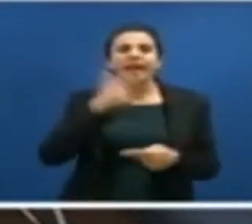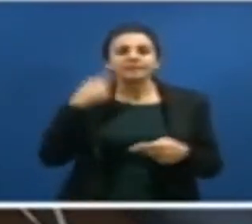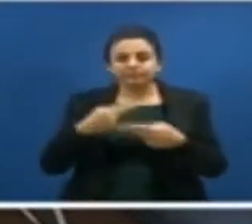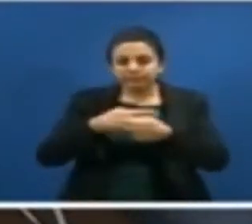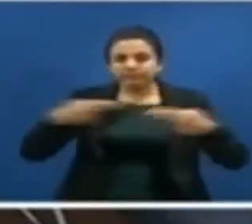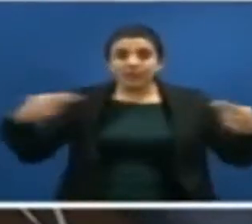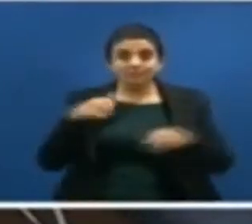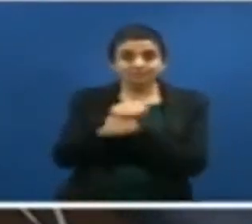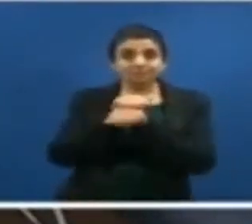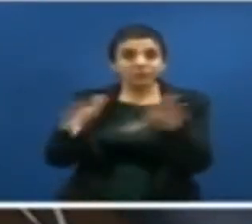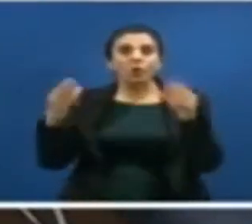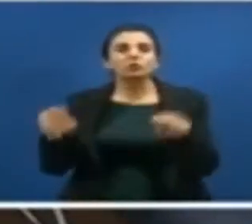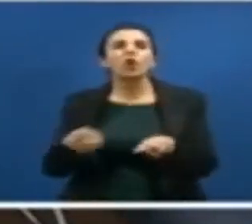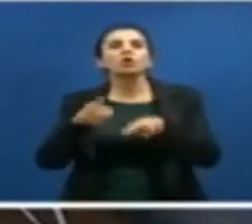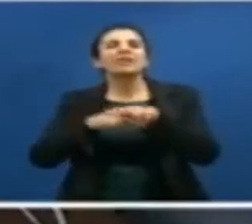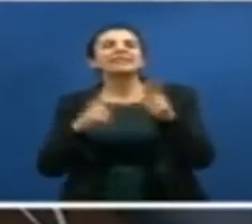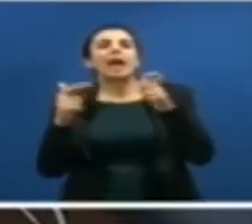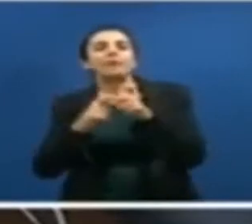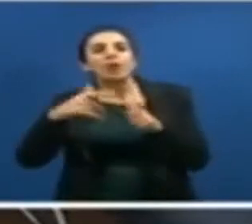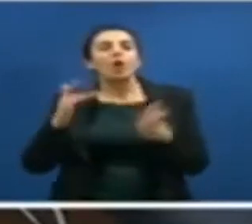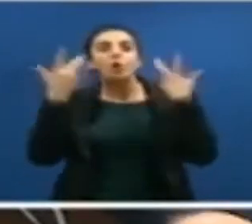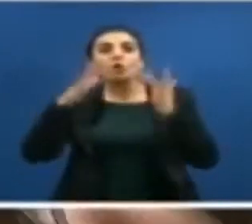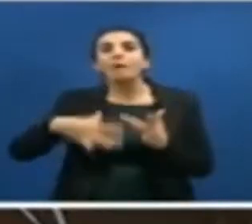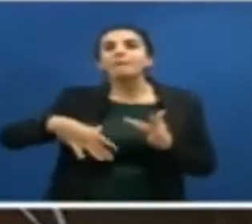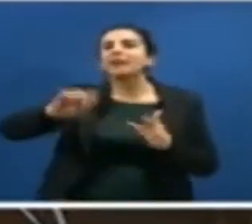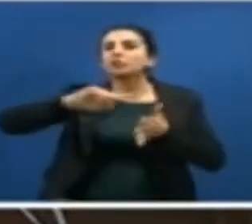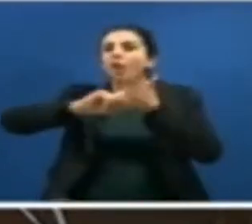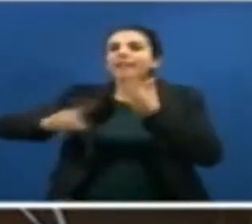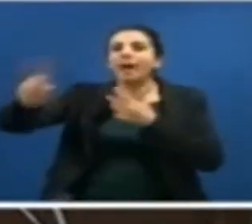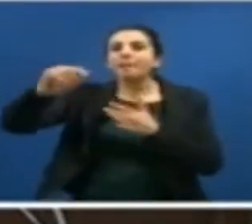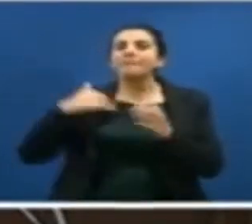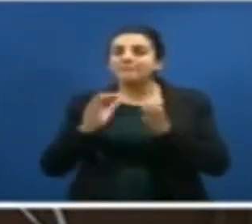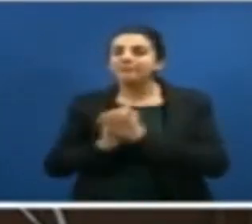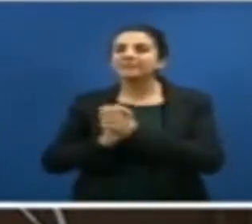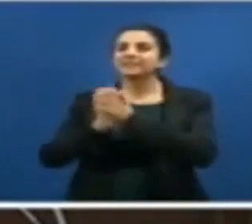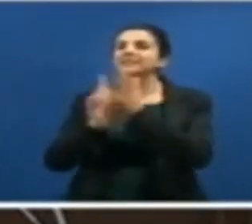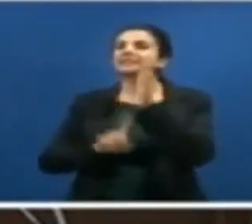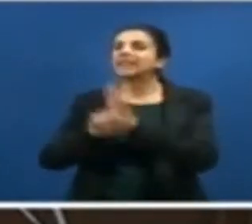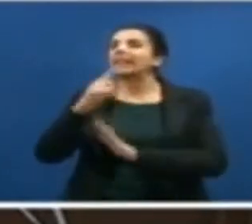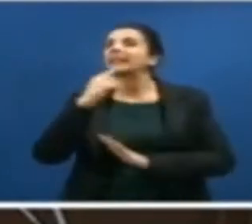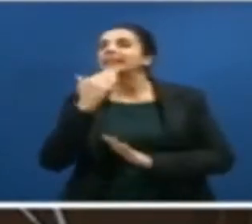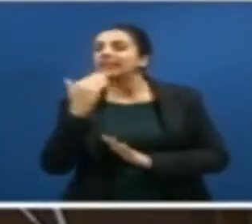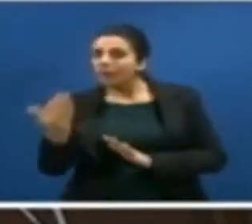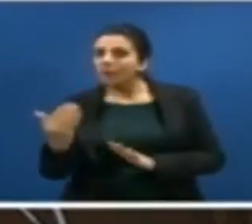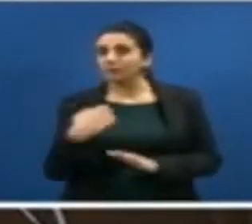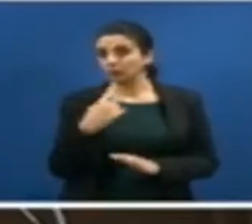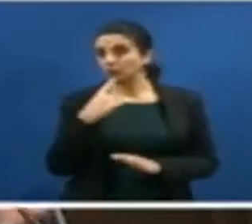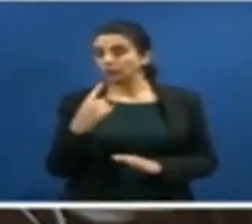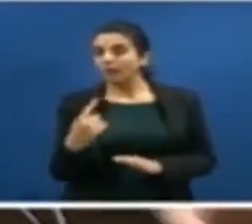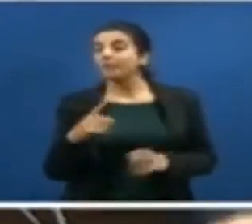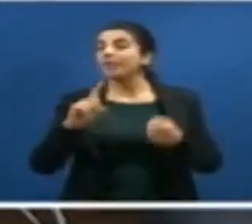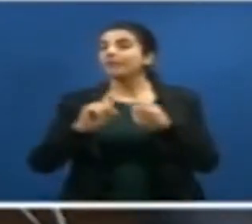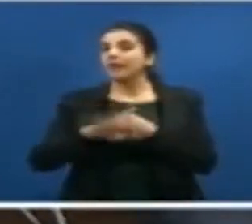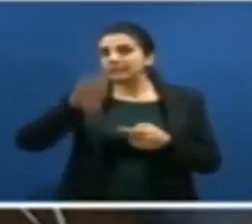yayacak olan Yunus Emre Türk Kültür Merkezi yöneticilerine buradan başarılarımızı, başarı dileklerimizi ifade ediyorum. Ve